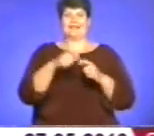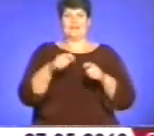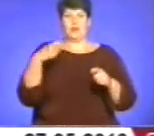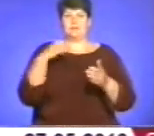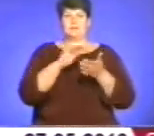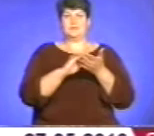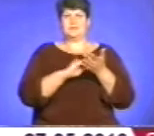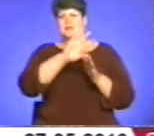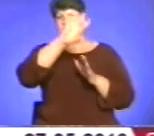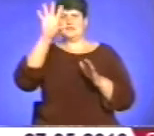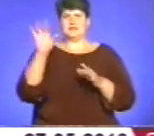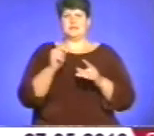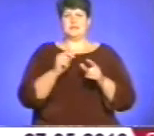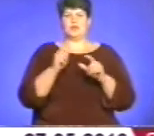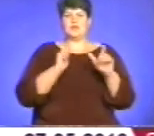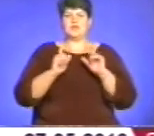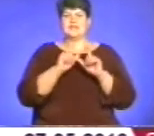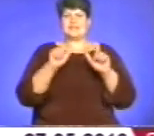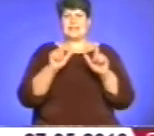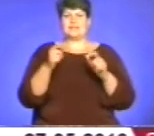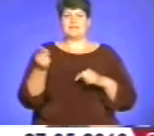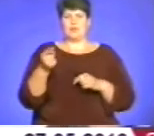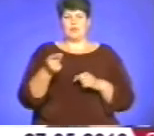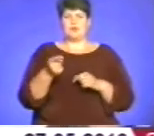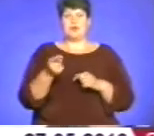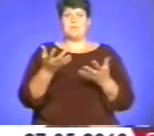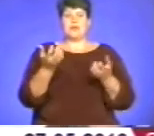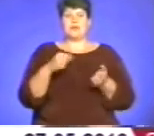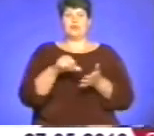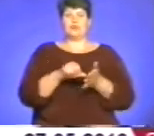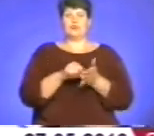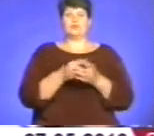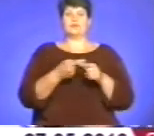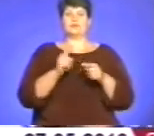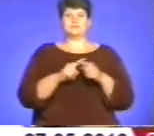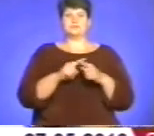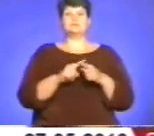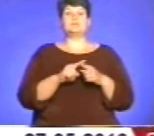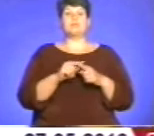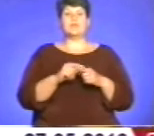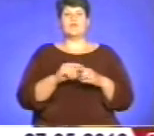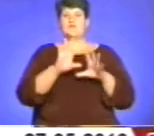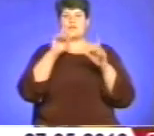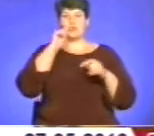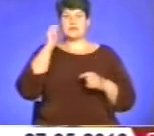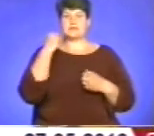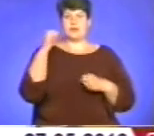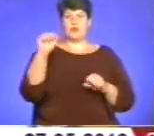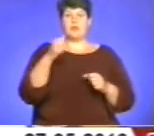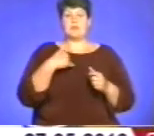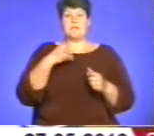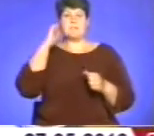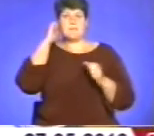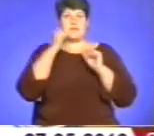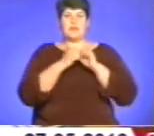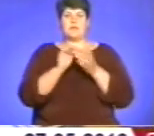університетів Тернополя. Це є досить приємно, як на мою думку, брати участь у встановленні всеукраїнського рекорду. Ми,'ятаю,